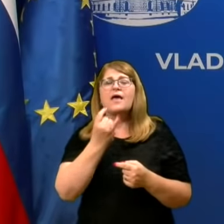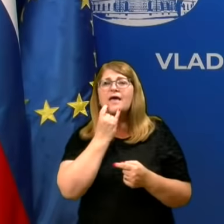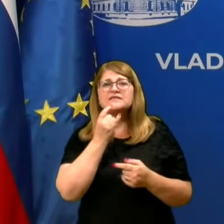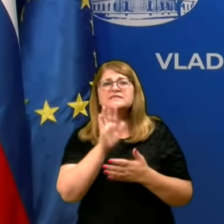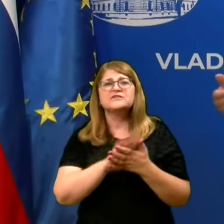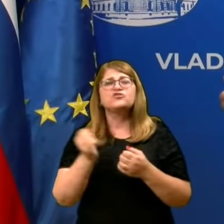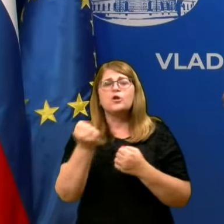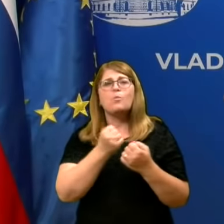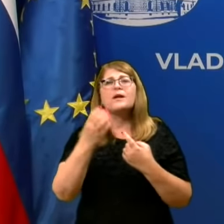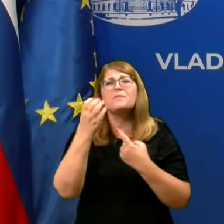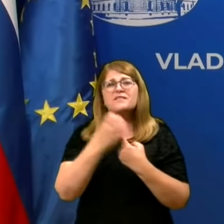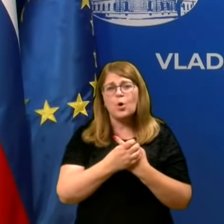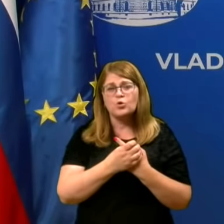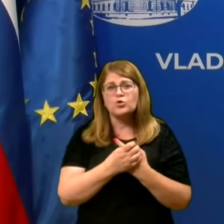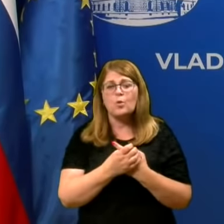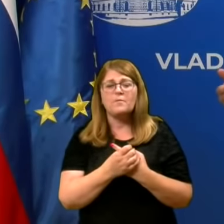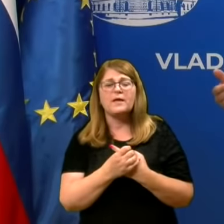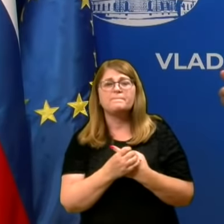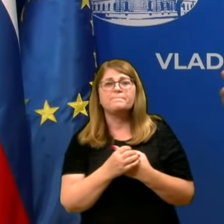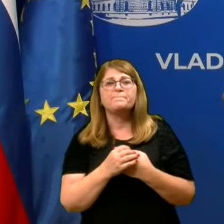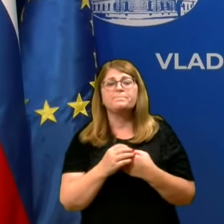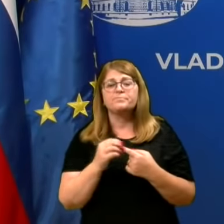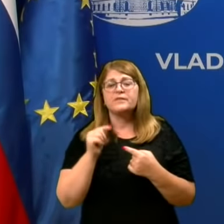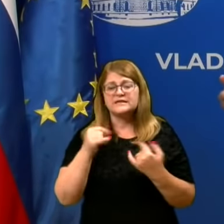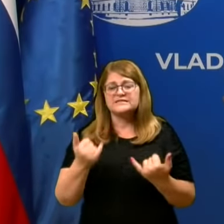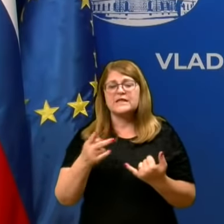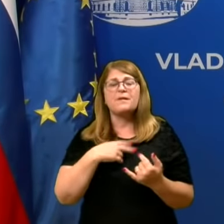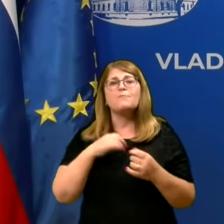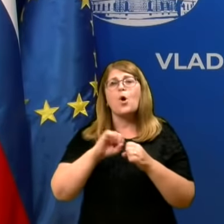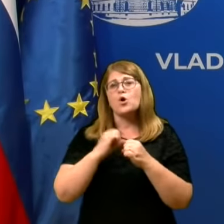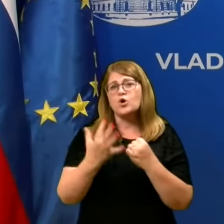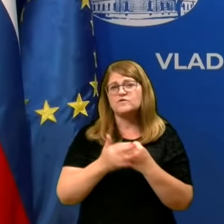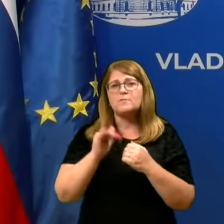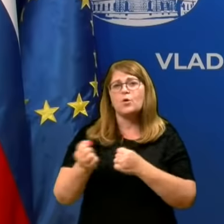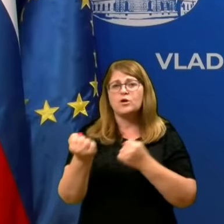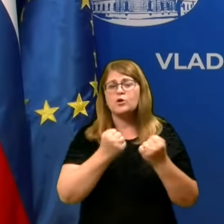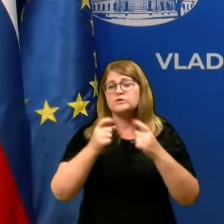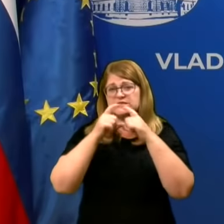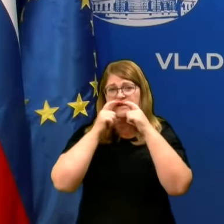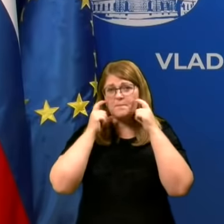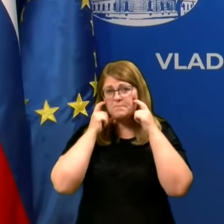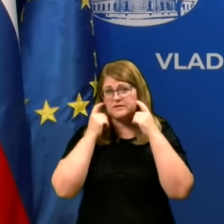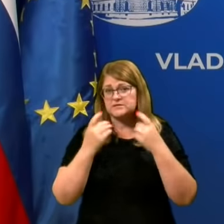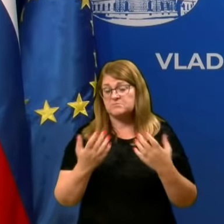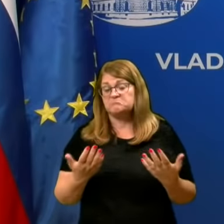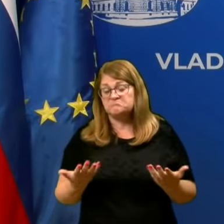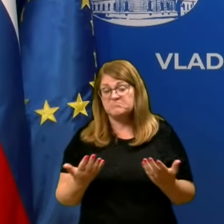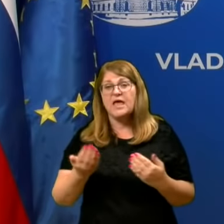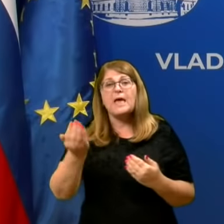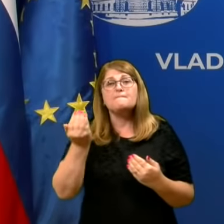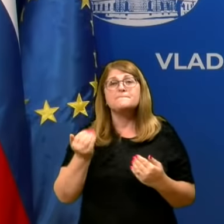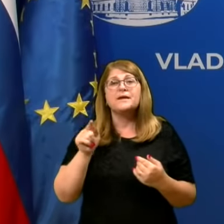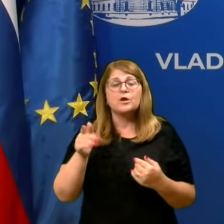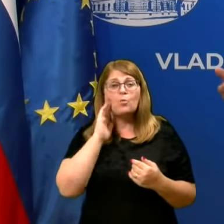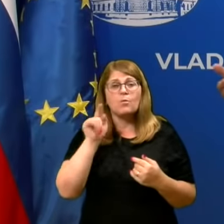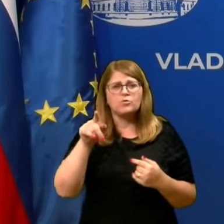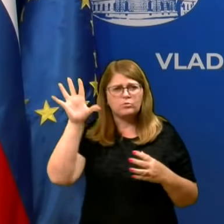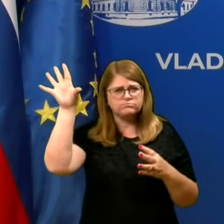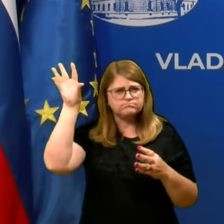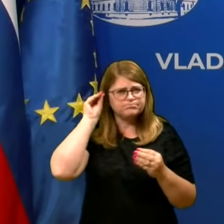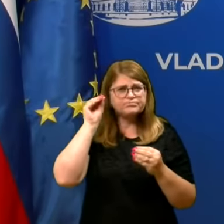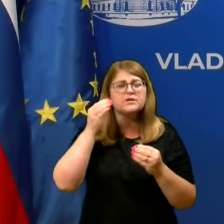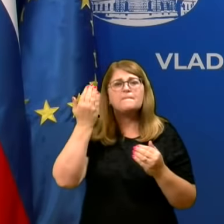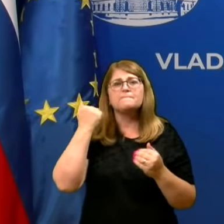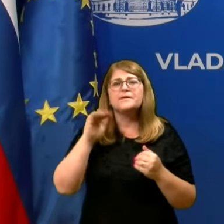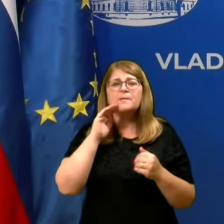kondome, danes imamo koronavirus, naučiti se moramo nositi maske, posebno analogno. Prej, ko bomo to prišlo v zavest, prej